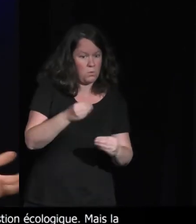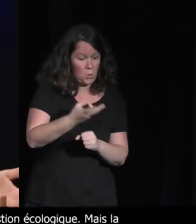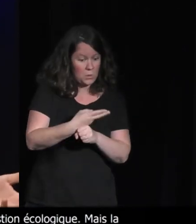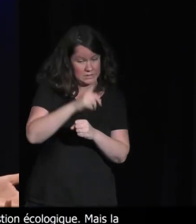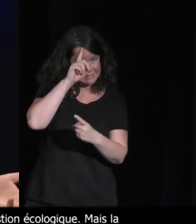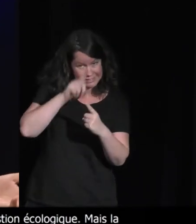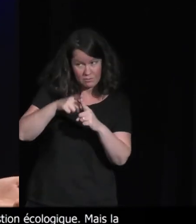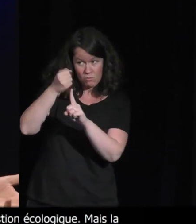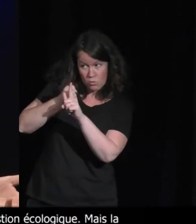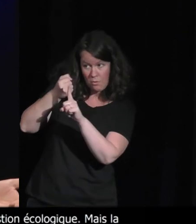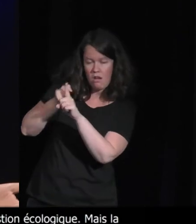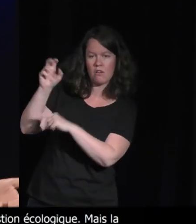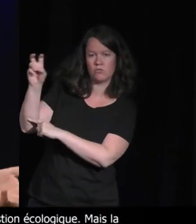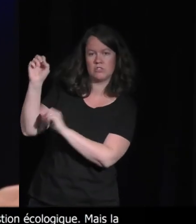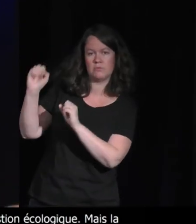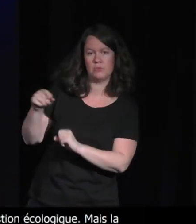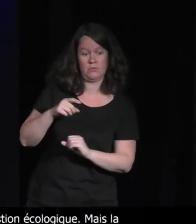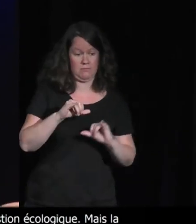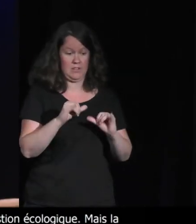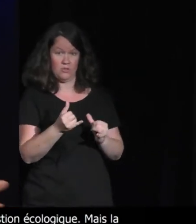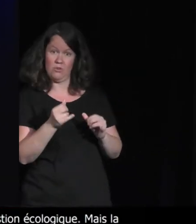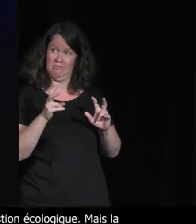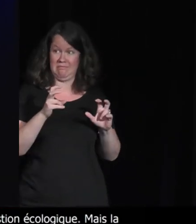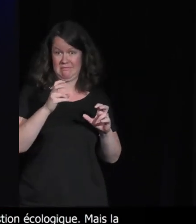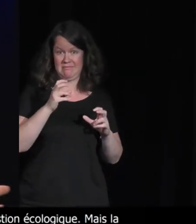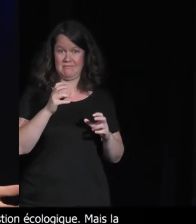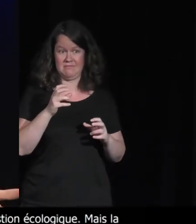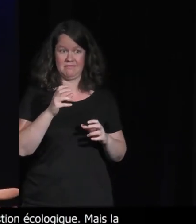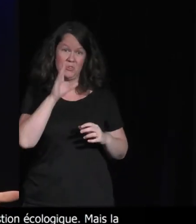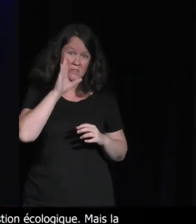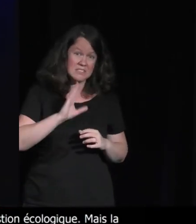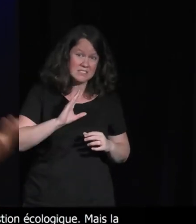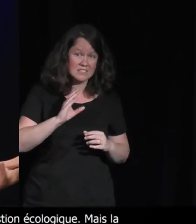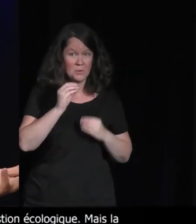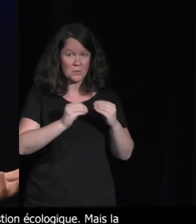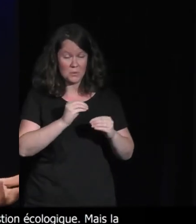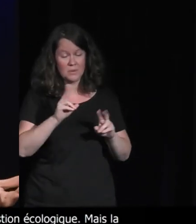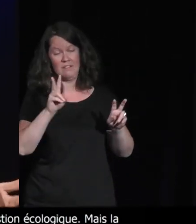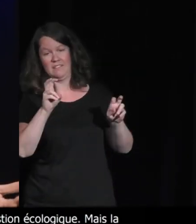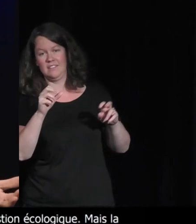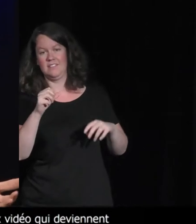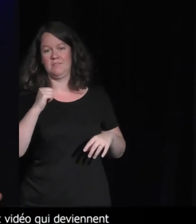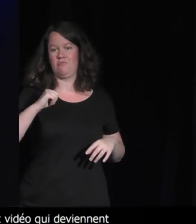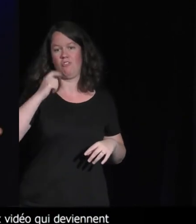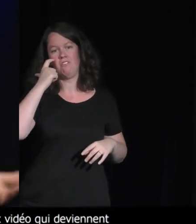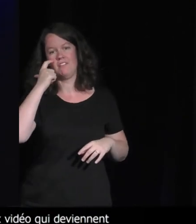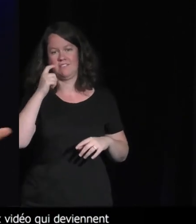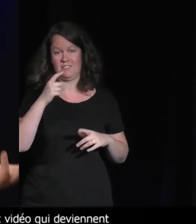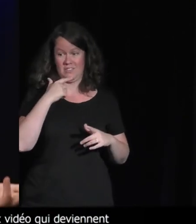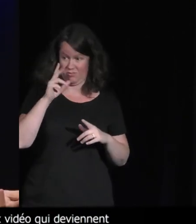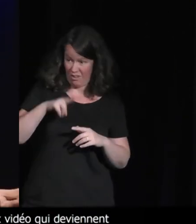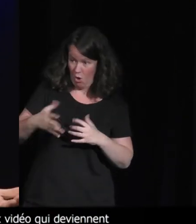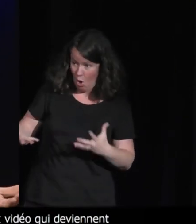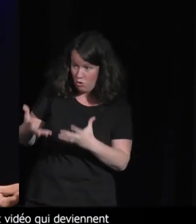demander s'ils sont, après tout, du bon côté ou pas du combat. C'est-à qu'on pourrait aussi aborder cette discussion sur